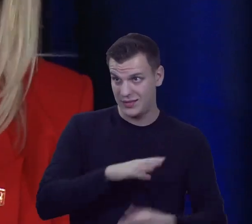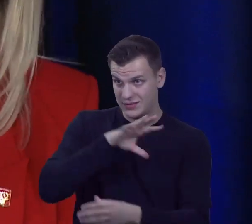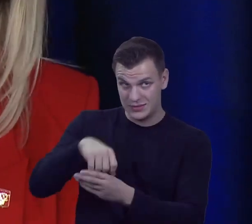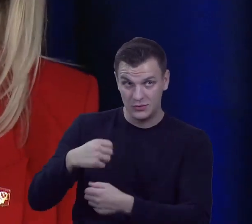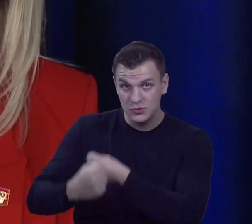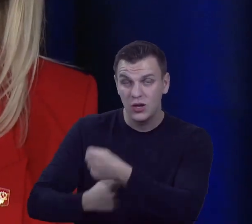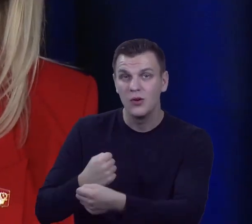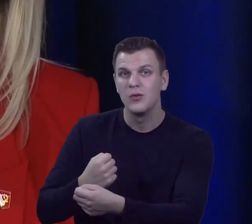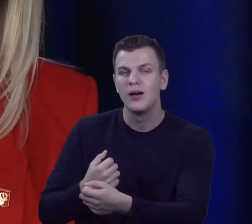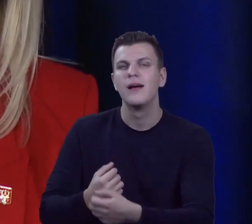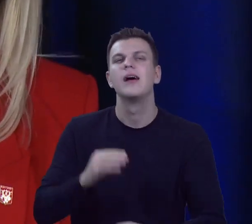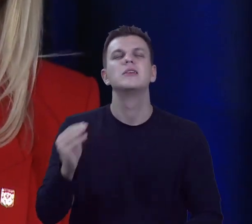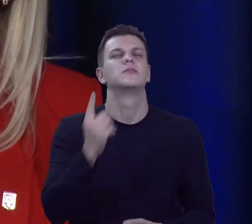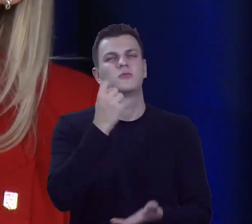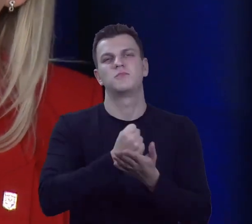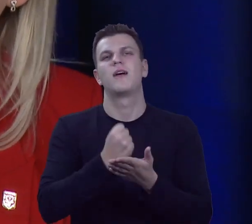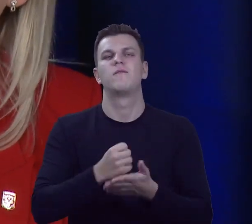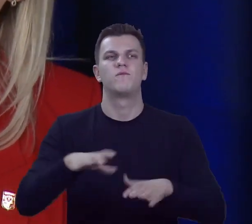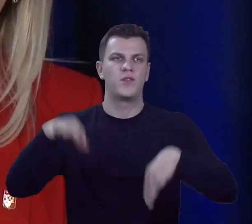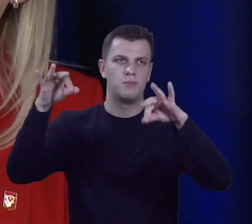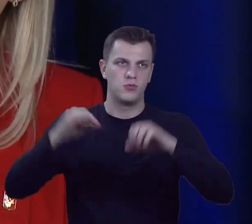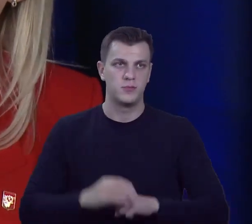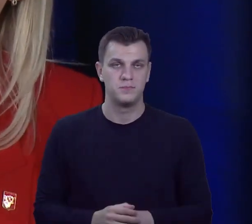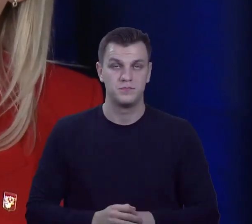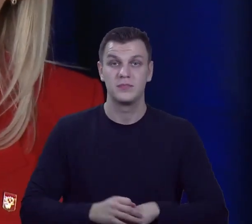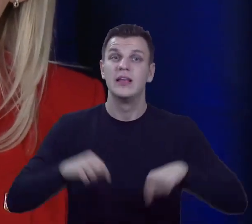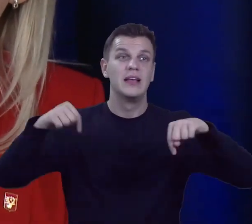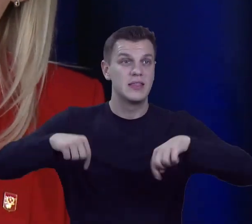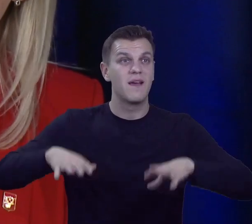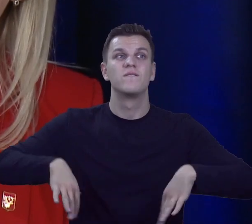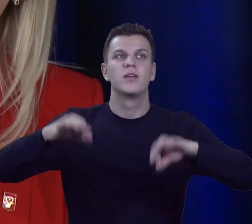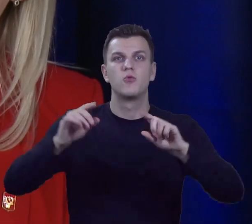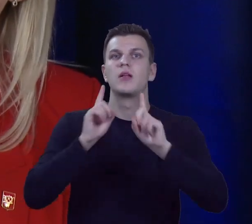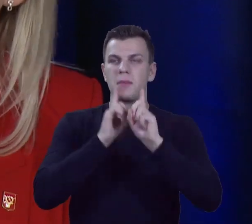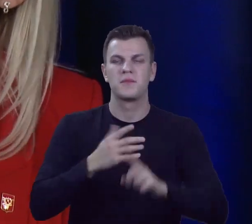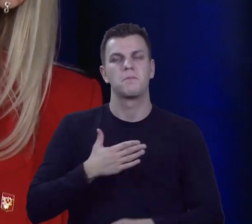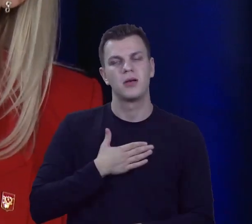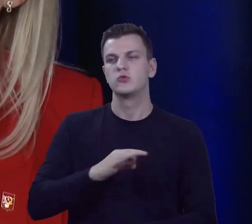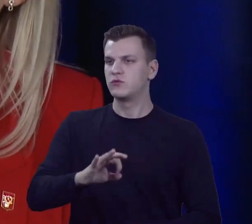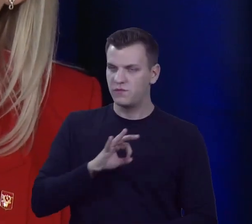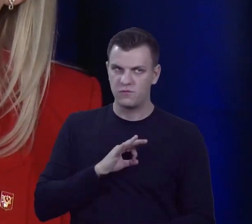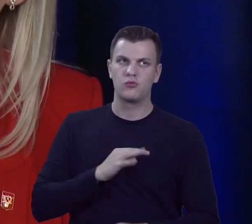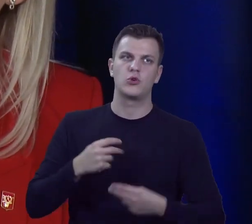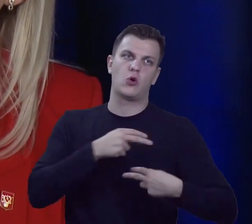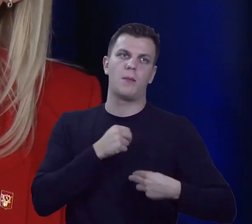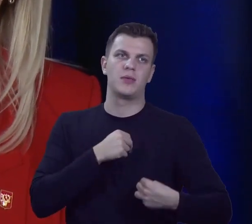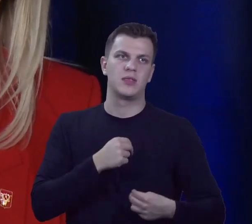jedno zdanie co do wyborów. W tych wyborach naprawdę... Ja miałam swój komitet, niepartyjny komitet